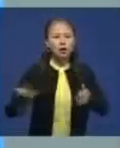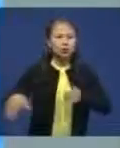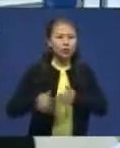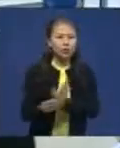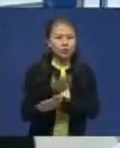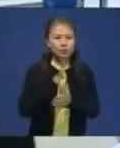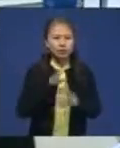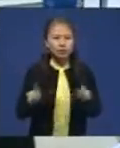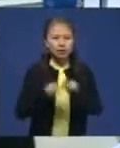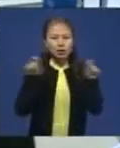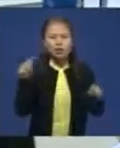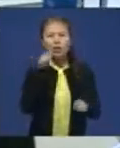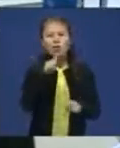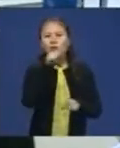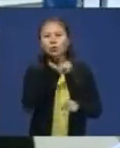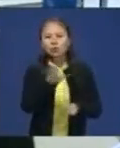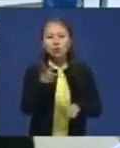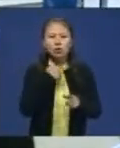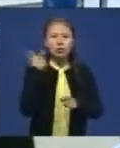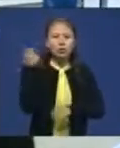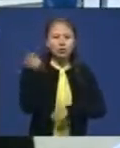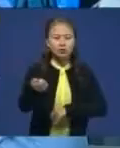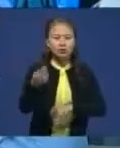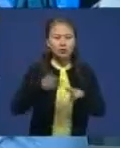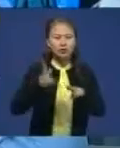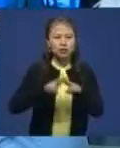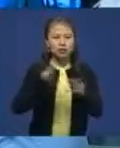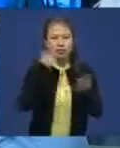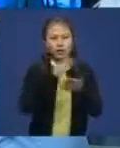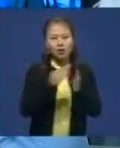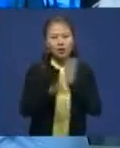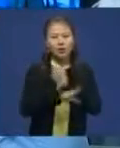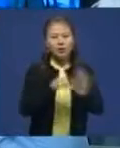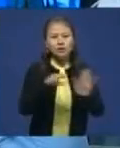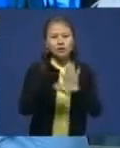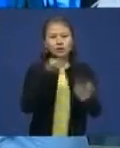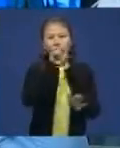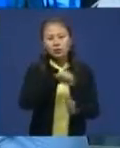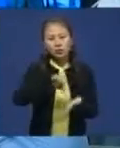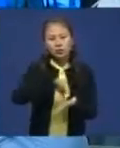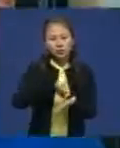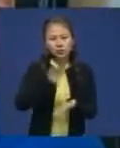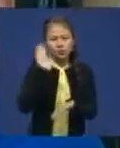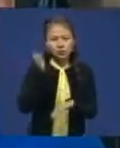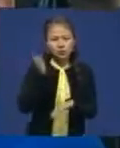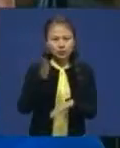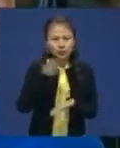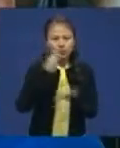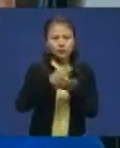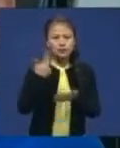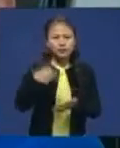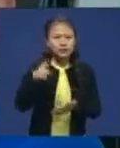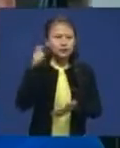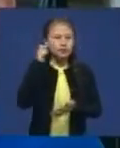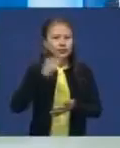құлы негізінде жасырын дауыс беру арқылы өтет. Яғни дауыс беру үшлер ретінде сайлауға тек мәслихат депутаттар ғатсад. Ал үміткердің жасы 30